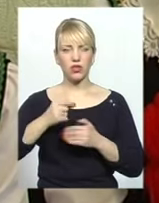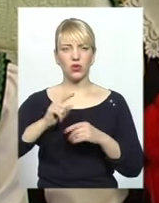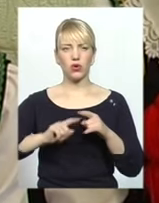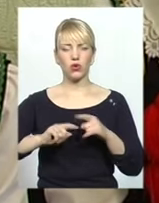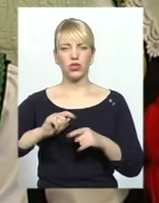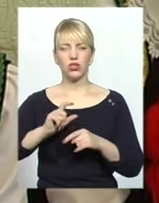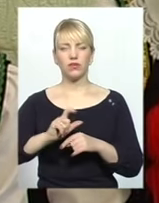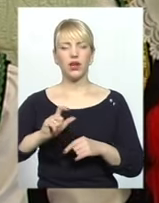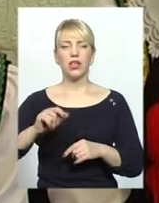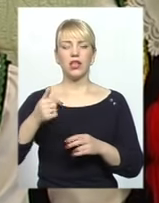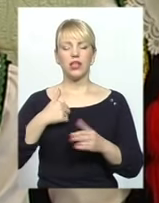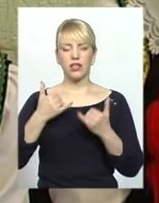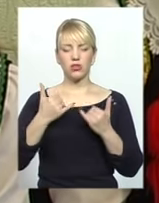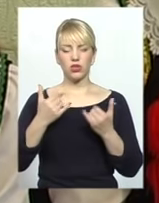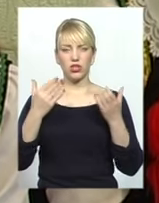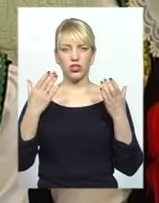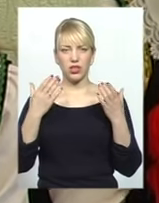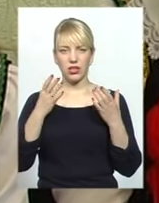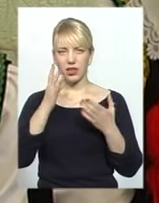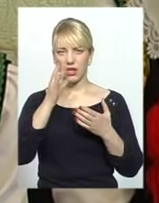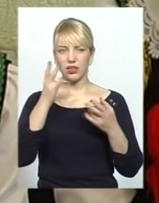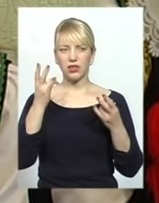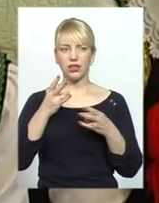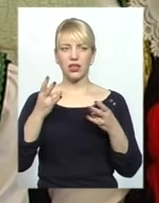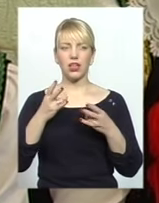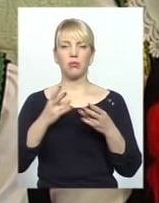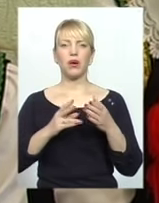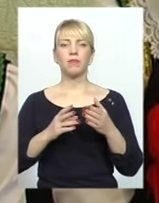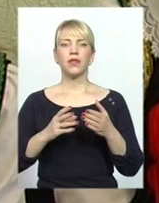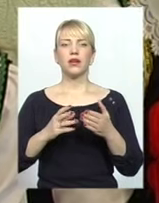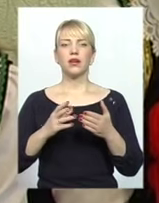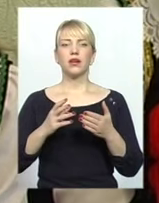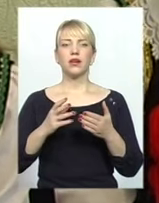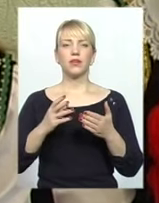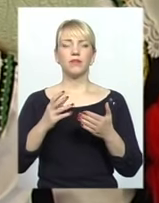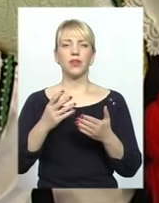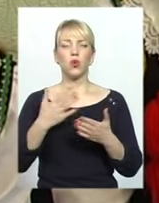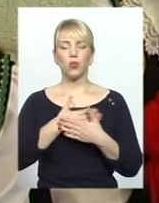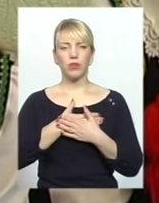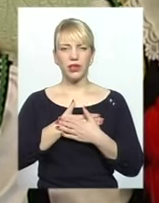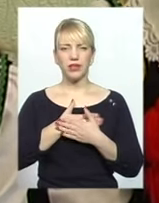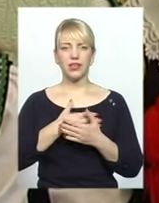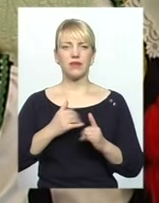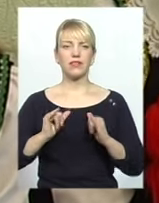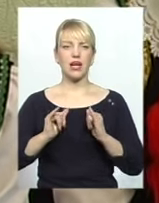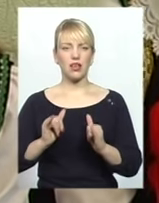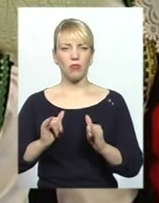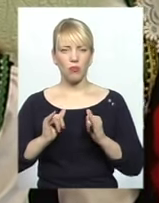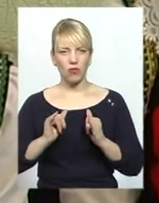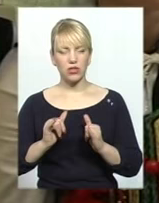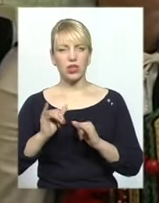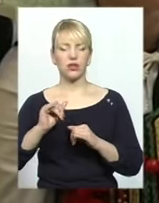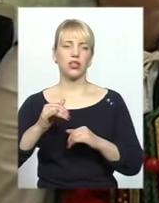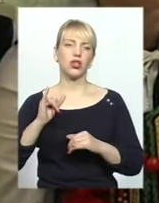потрібно досягати вершин тих, саме в толерантності, любити, взаємоповажати і